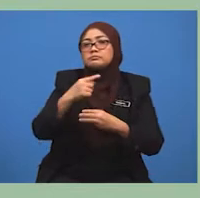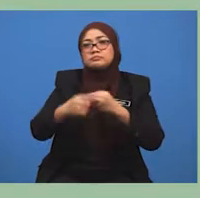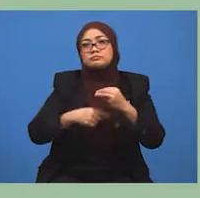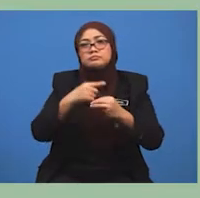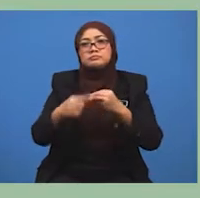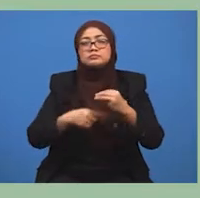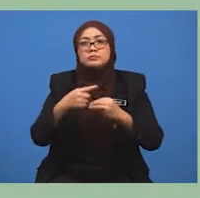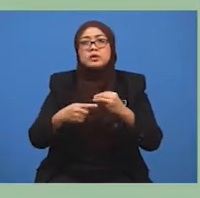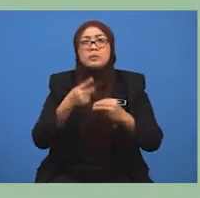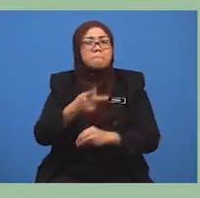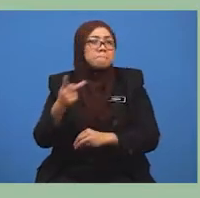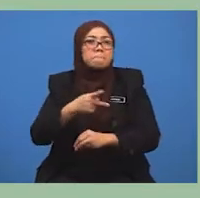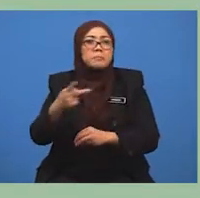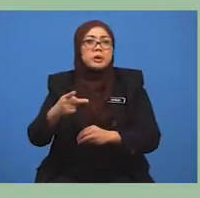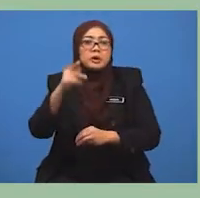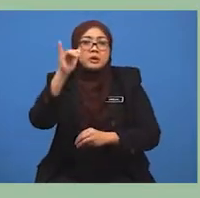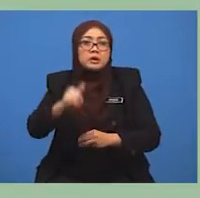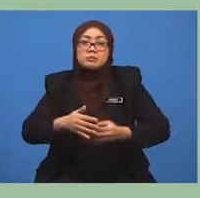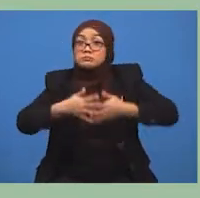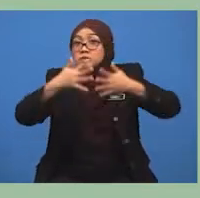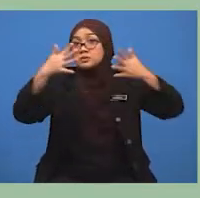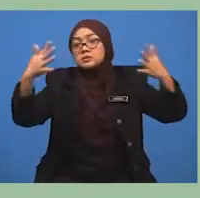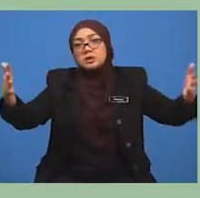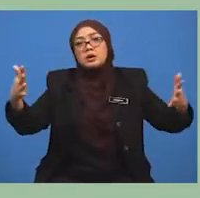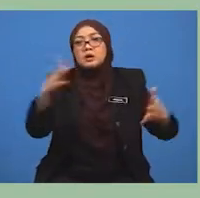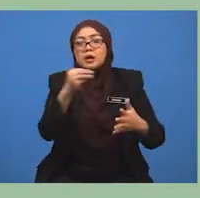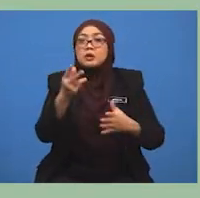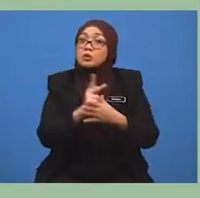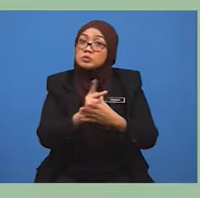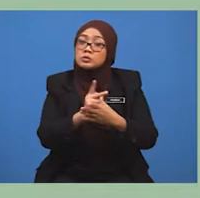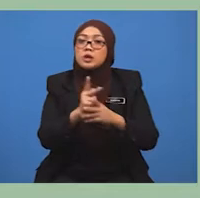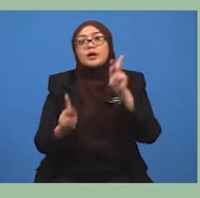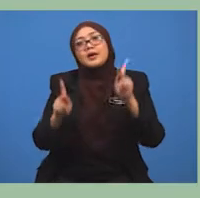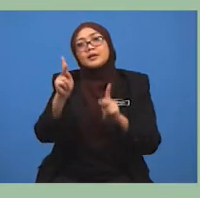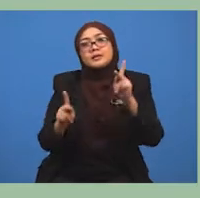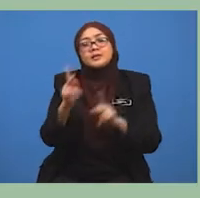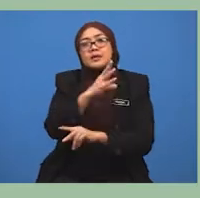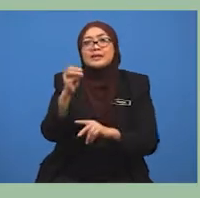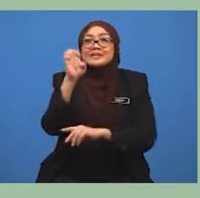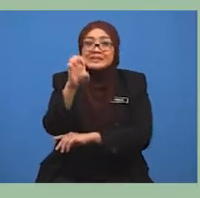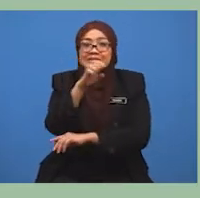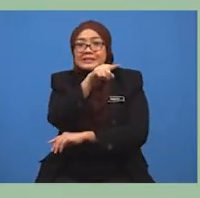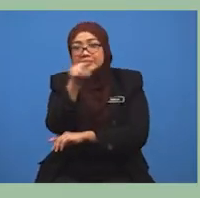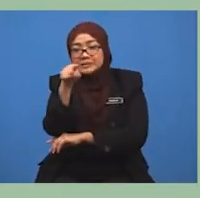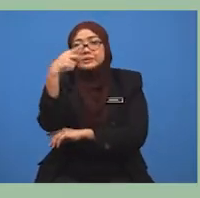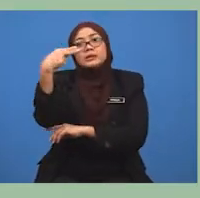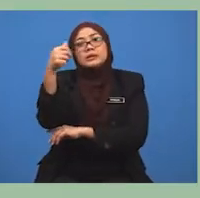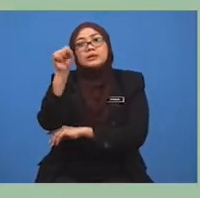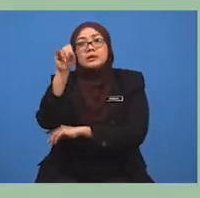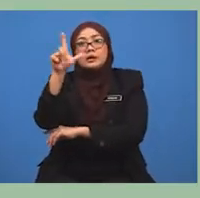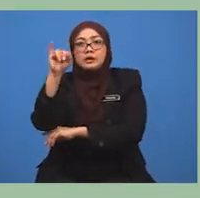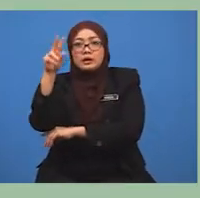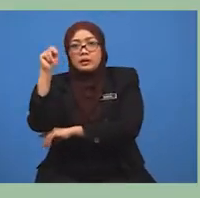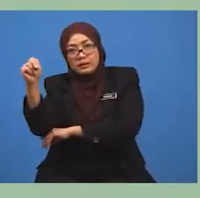meluas dengan perkembangan platform, perkongsian kereta dan e-hailing. Secara tidak